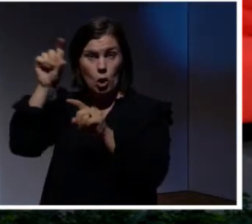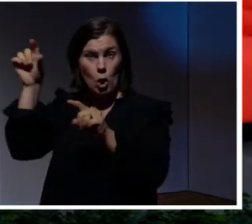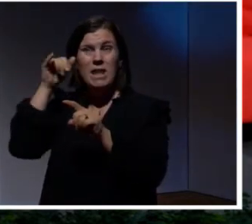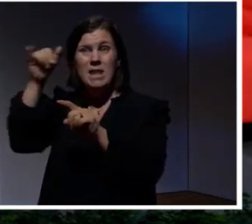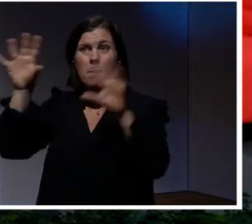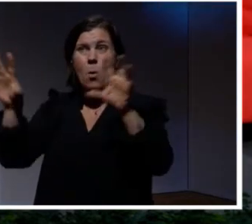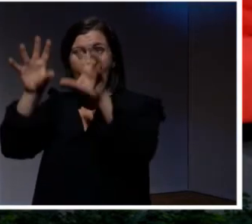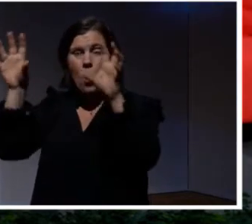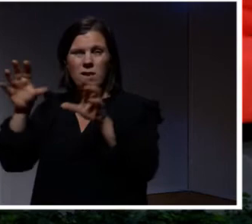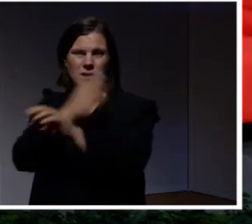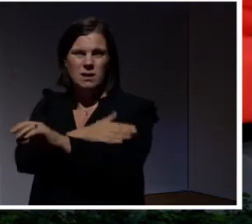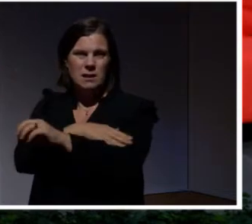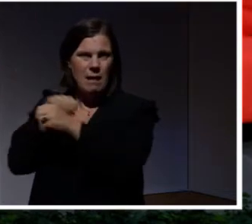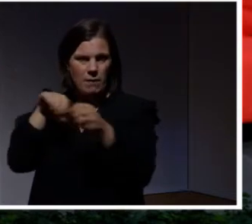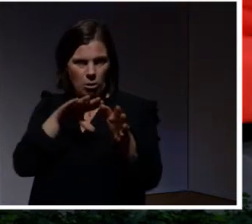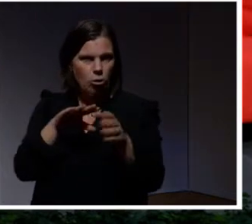måltjänstleverantör.